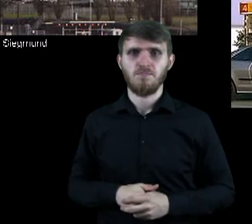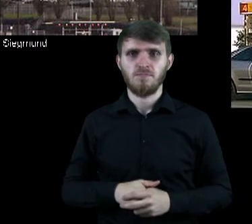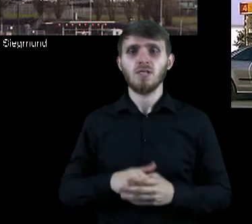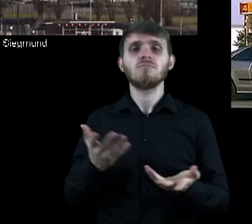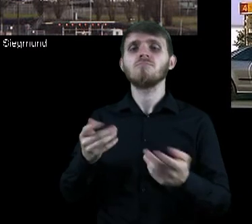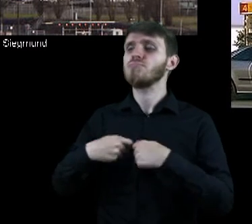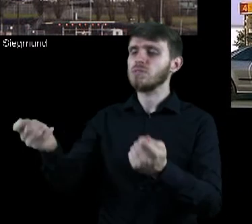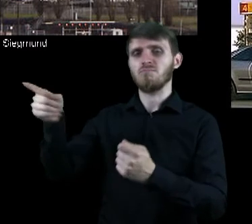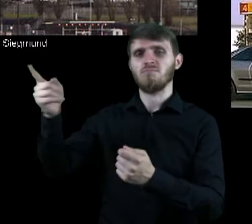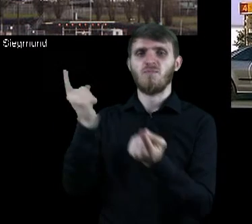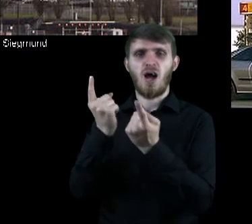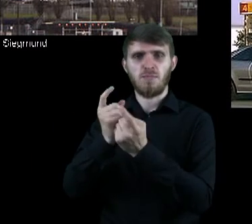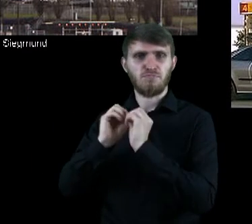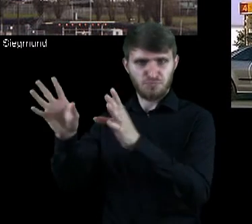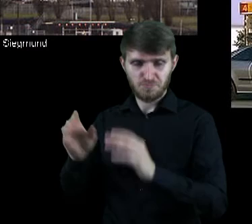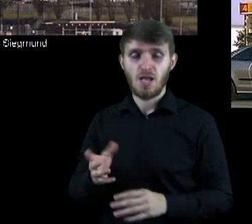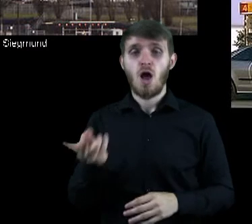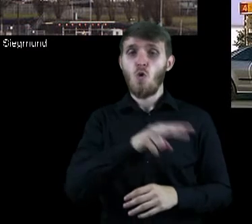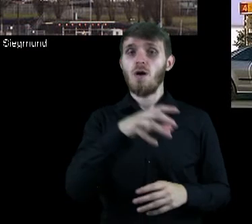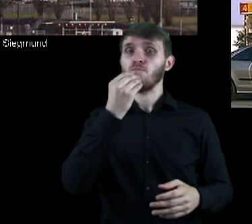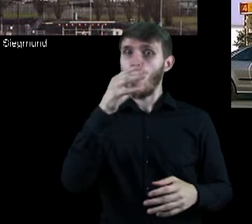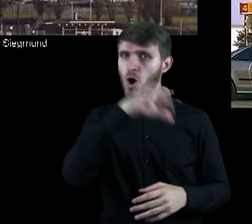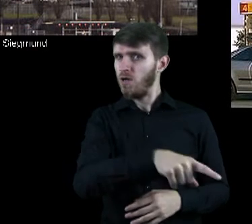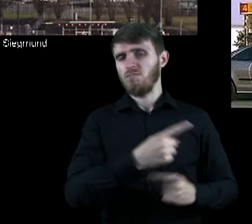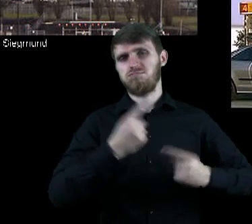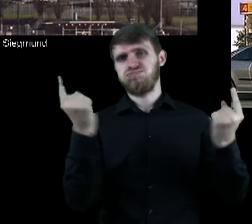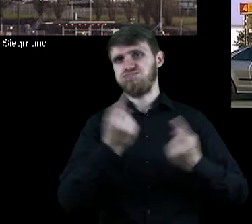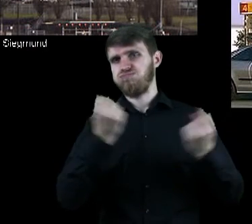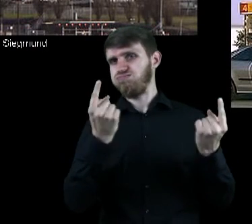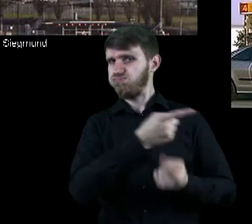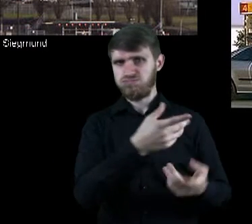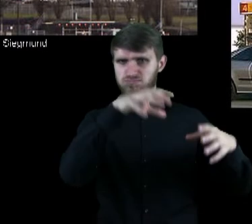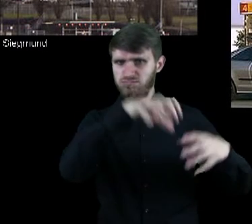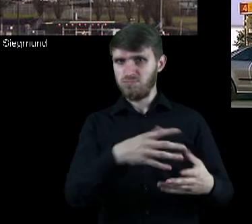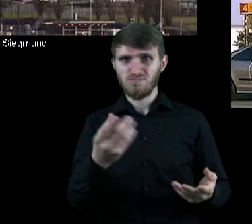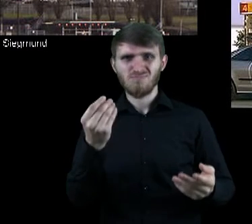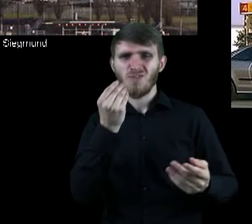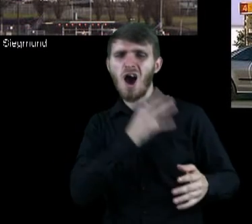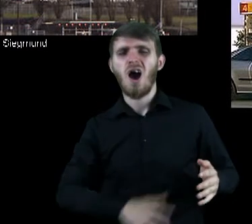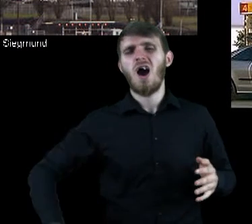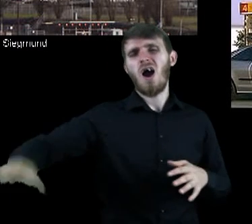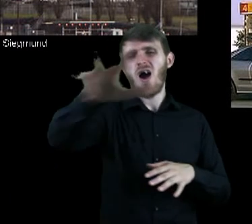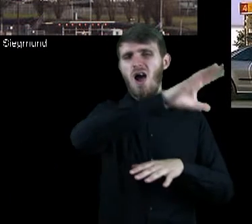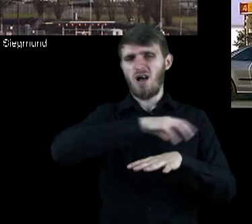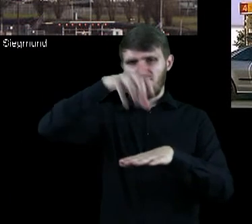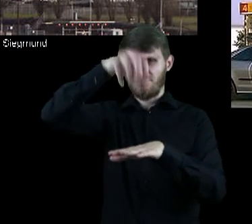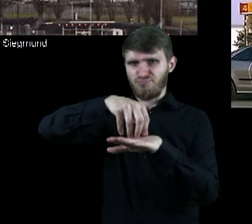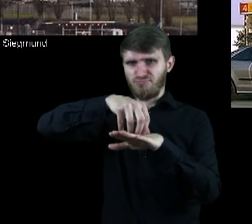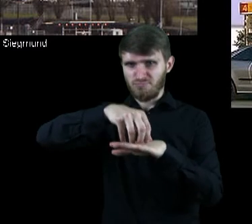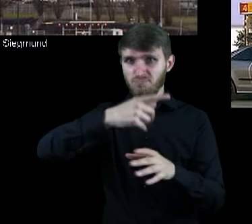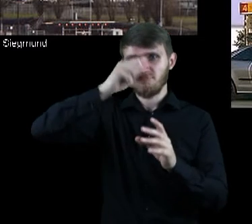wysyłają na rynek. Zwykle przez rafinerię. Morskie platformy są fascynujące. To arcydzieła techniki.